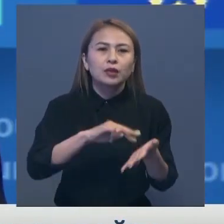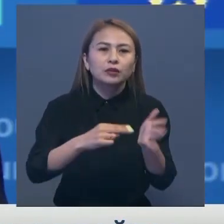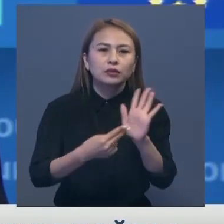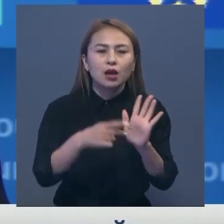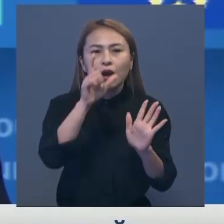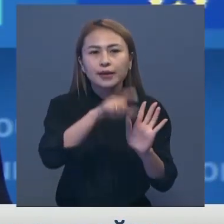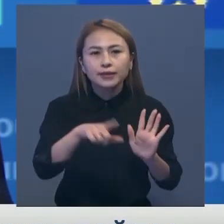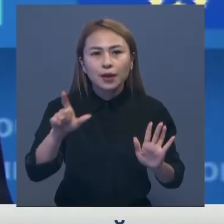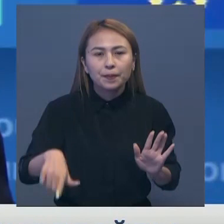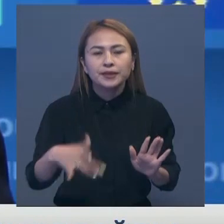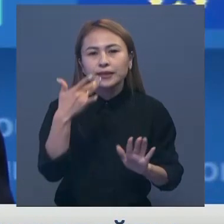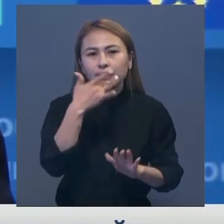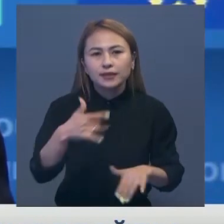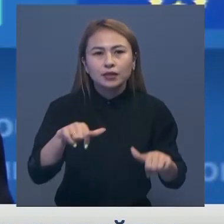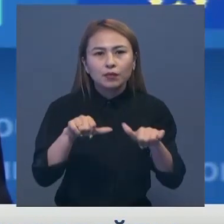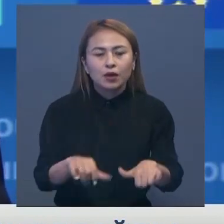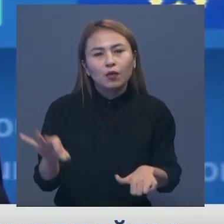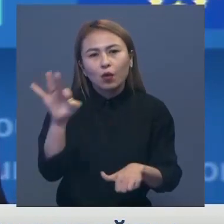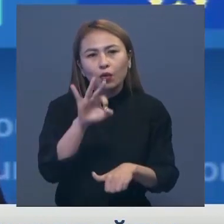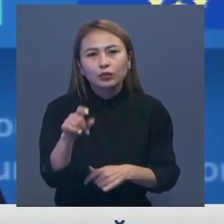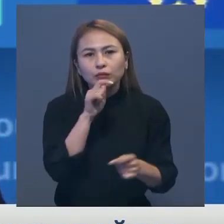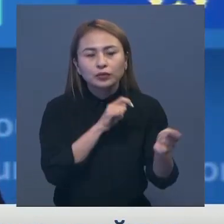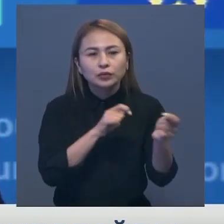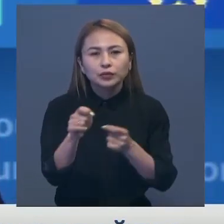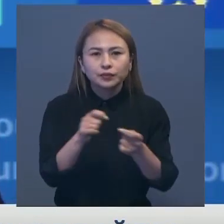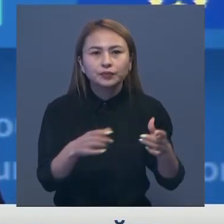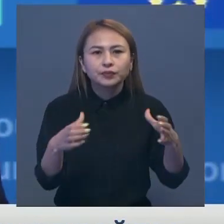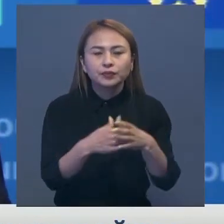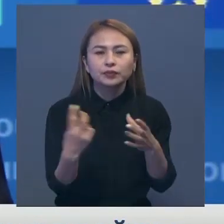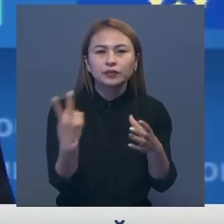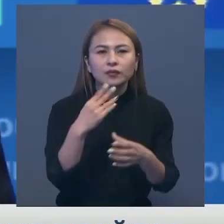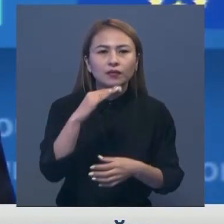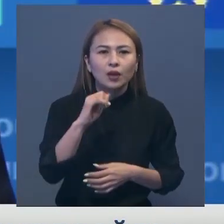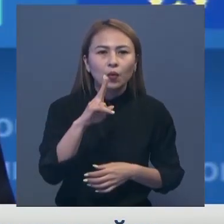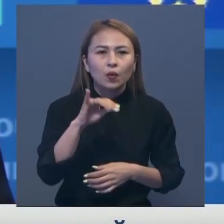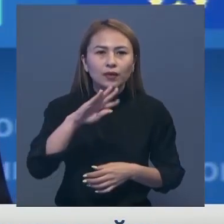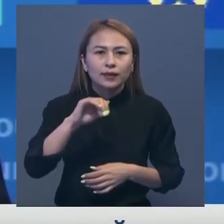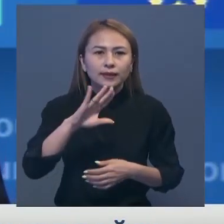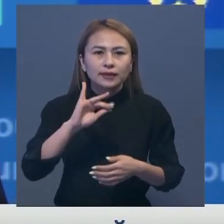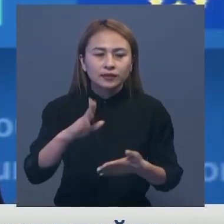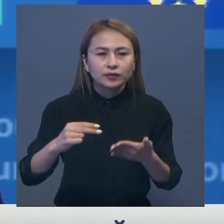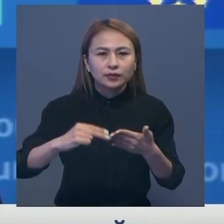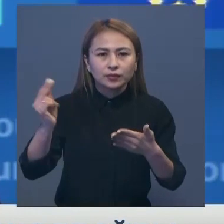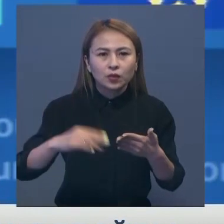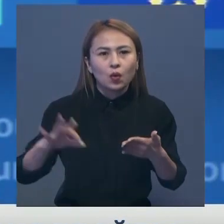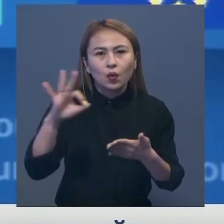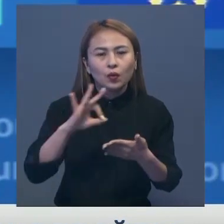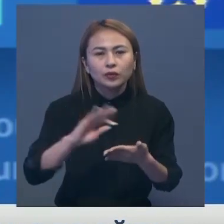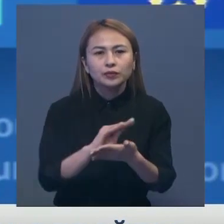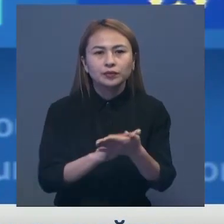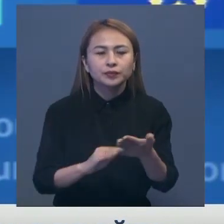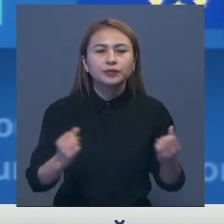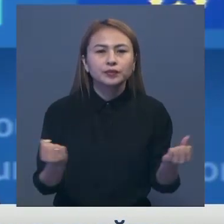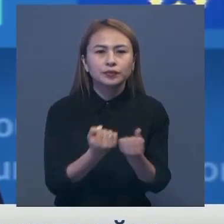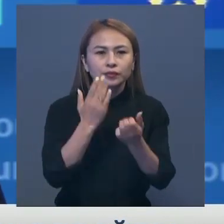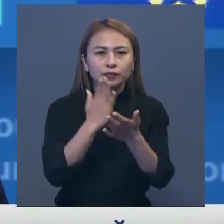азаматтық және саяси ұқтар туралы қалқырал пақтының екінші факультативтік қаттамасын ратификат салуын толқтай құттап